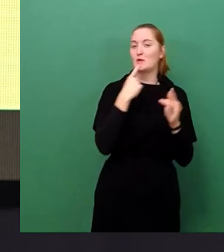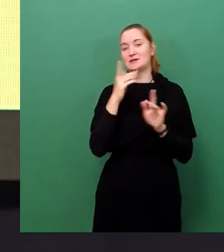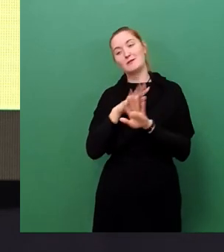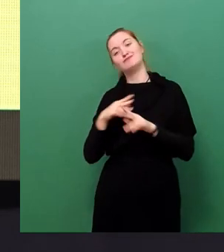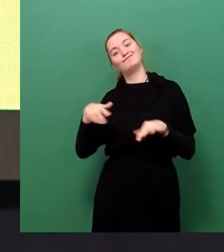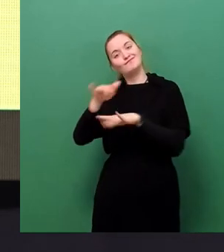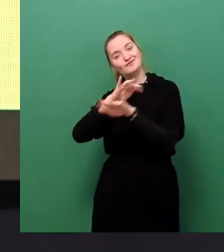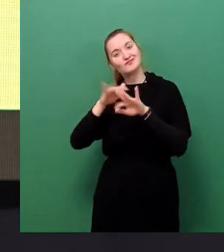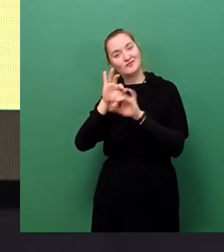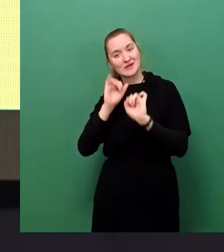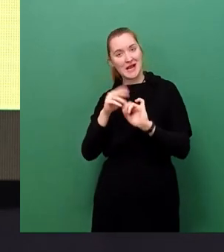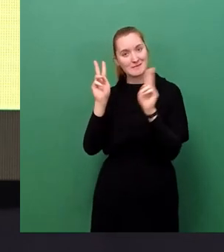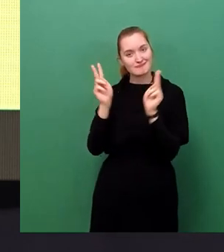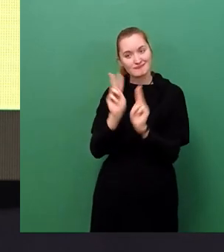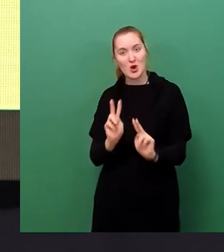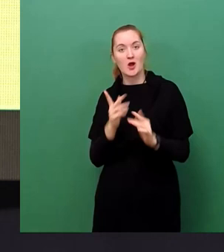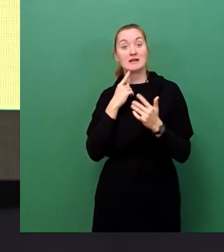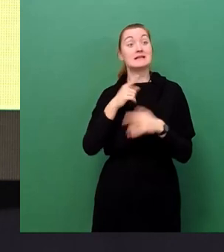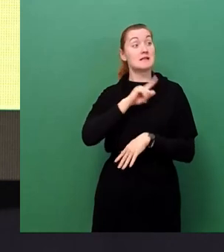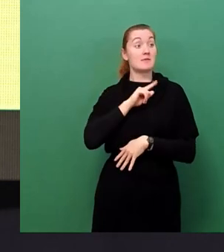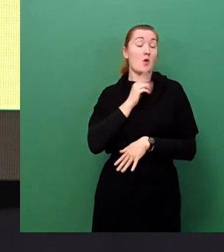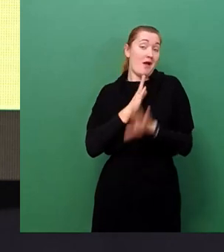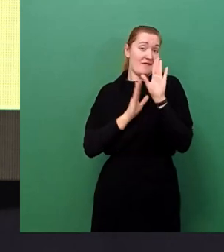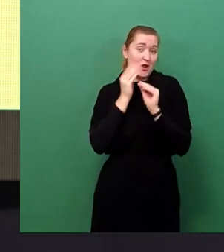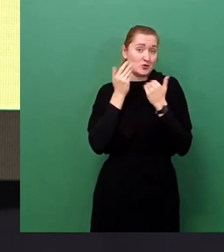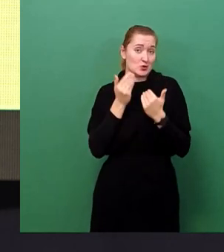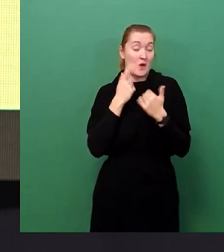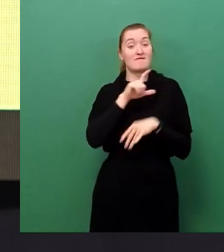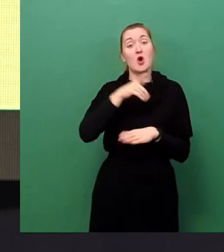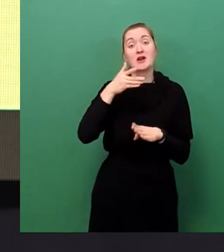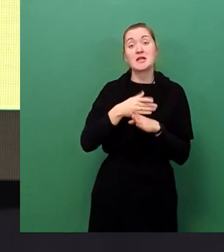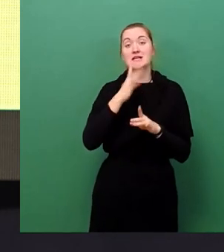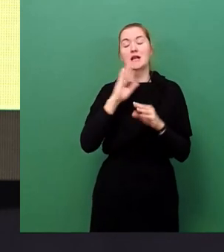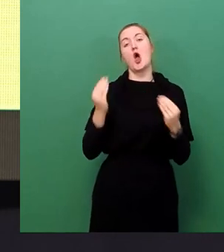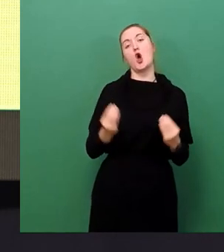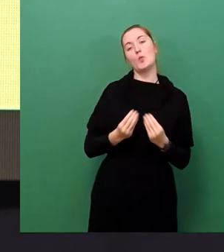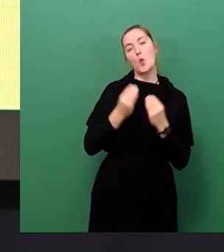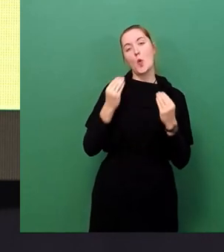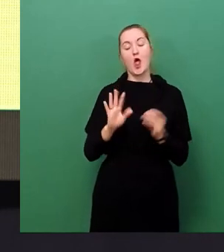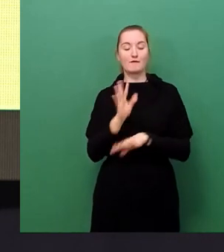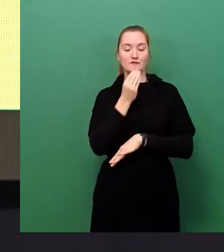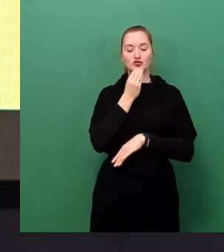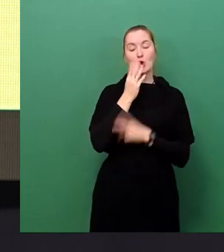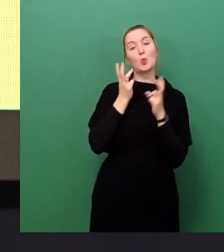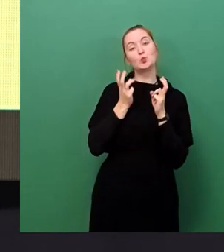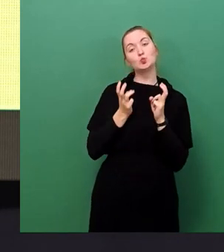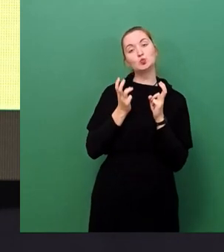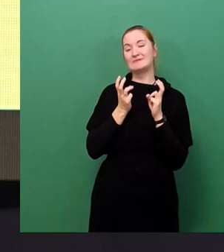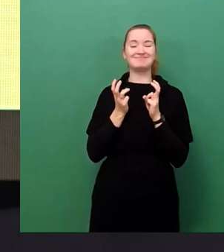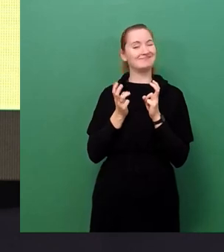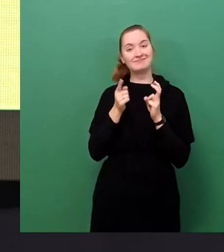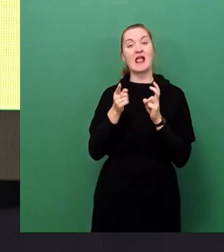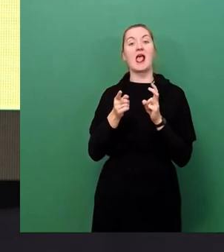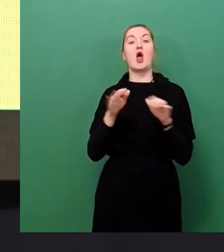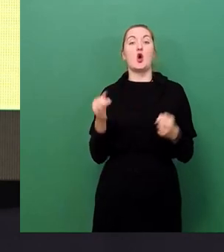eigener Erfahrung, am Wochenende könnte man natürlich auch gemütlich am Frühstückstisch sitzen. Nein, dann fahren genau diese Übungsleiterinnen und